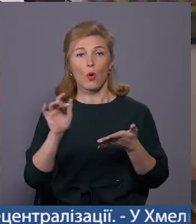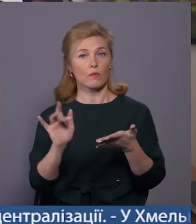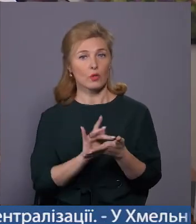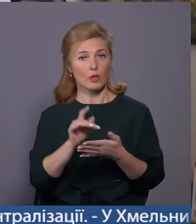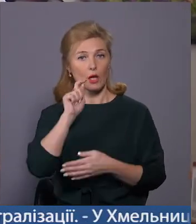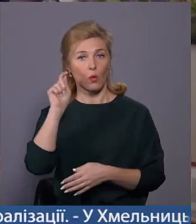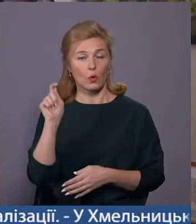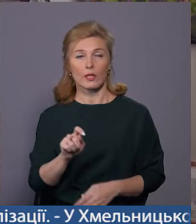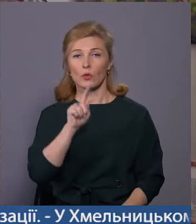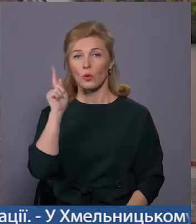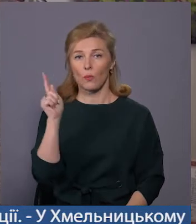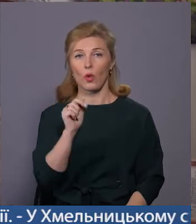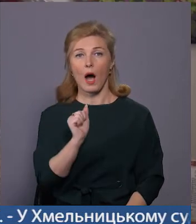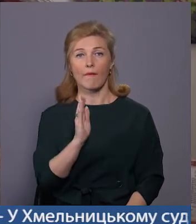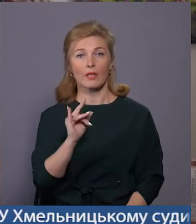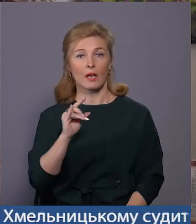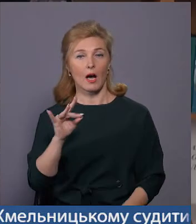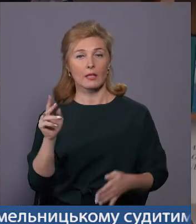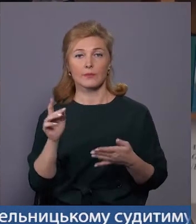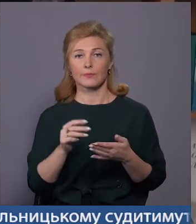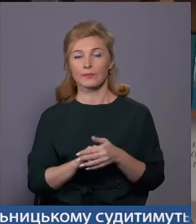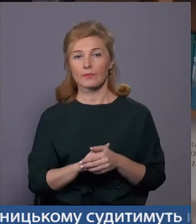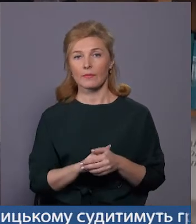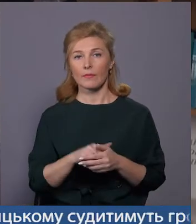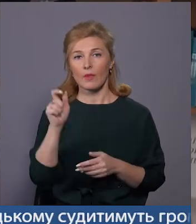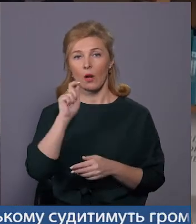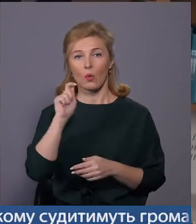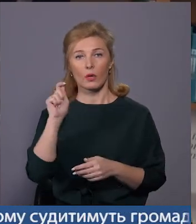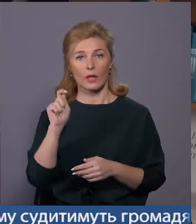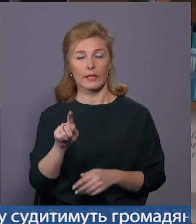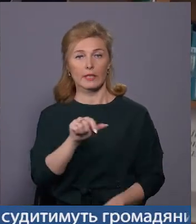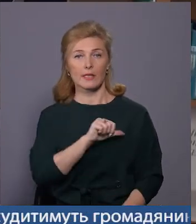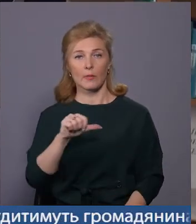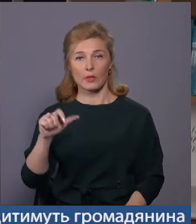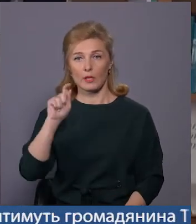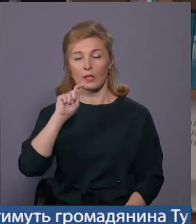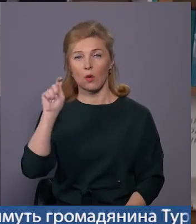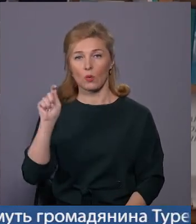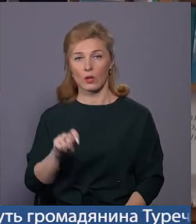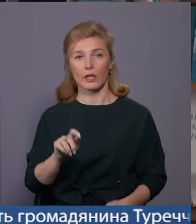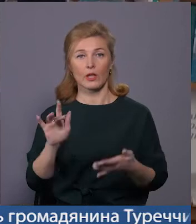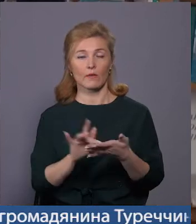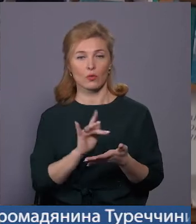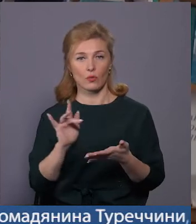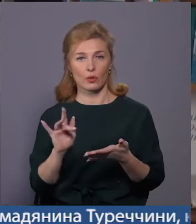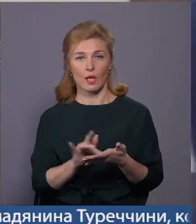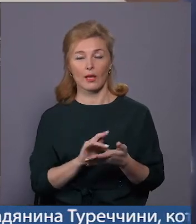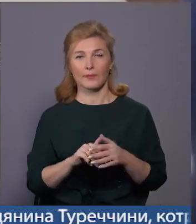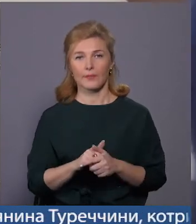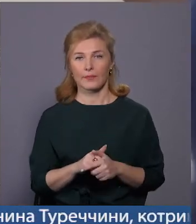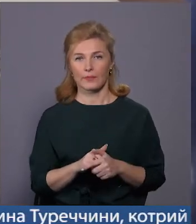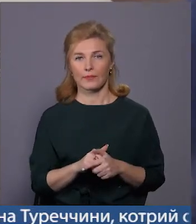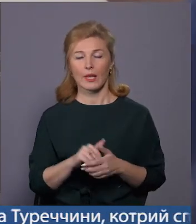української молоді «Авангард», в ілюстрованому часописі «Україна, самостійна Україна», в журналі українського юнацтва «Крилаті».